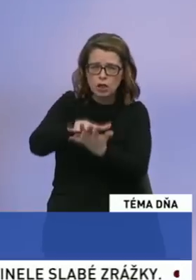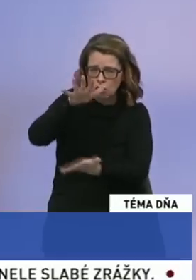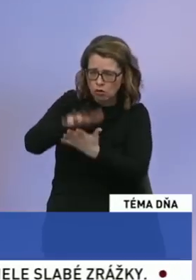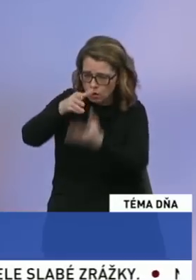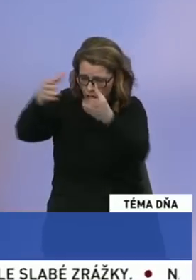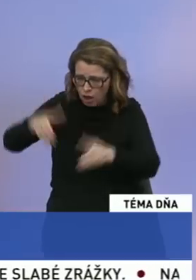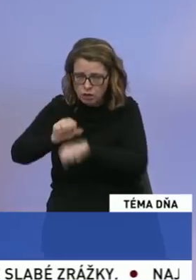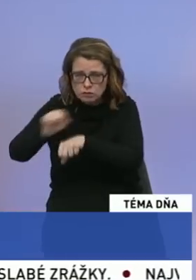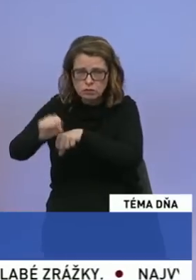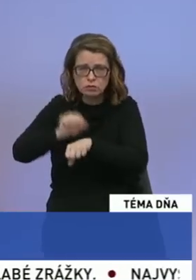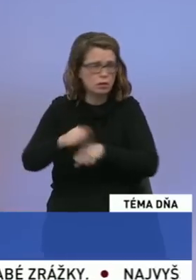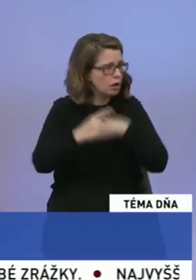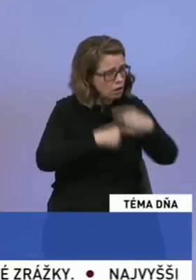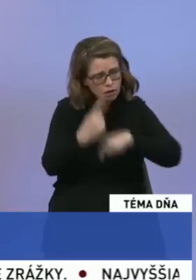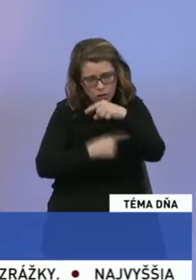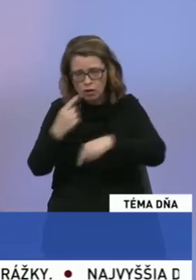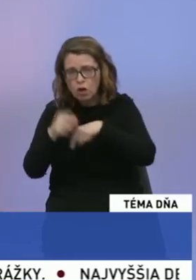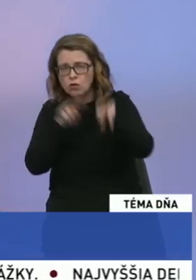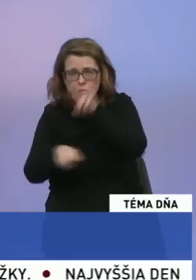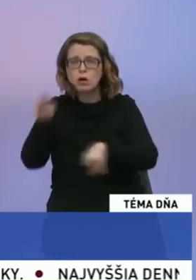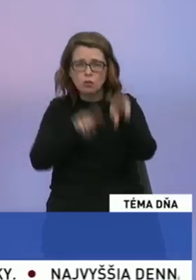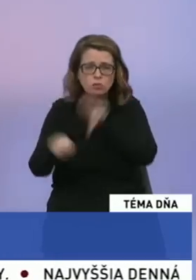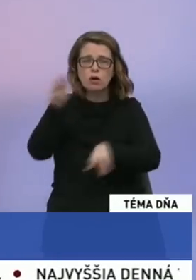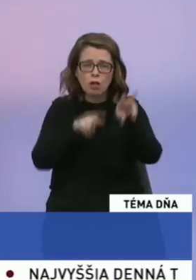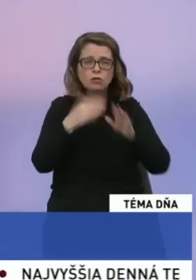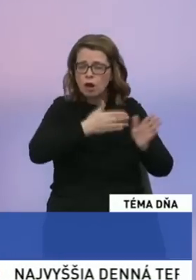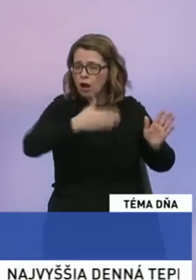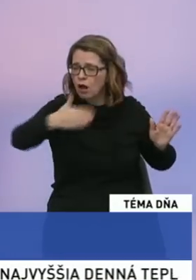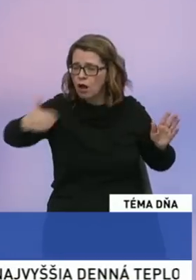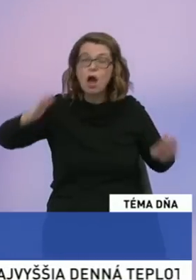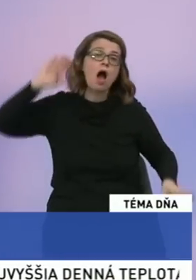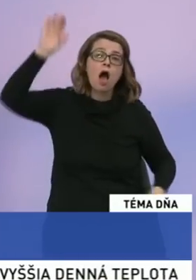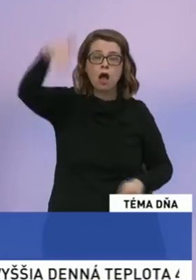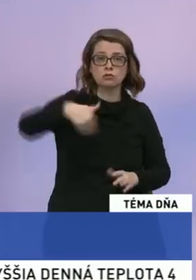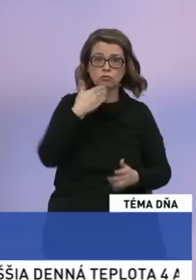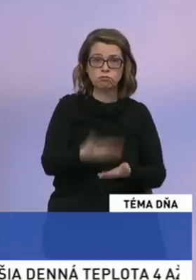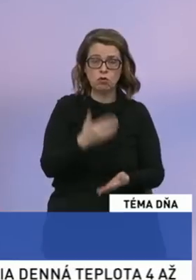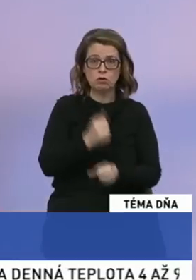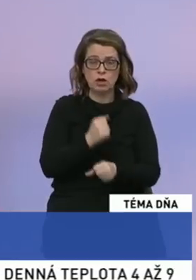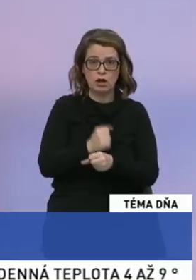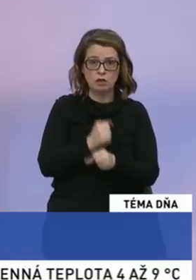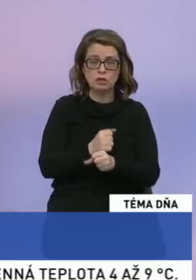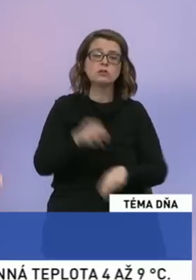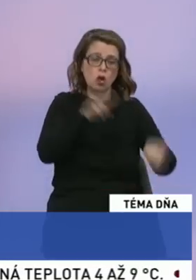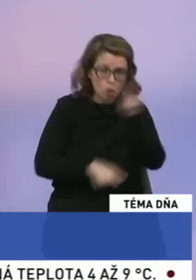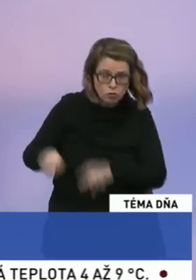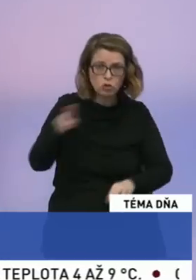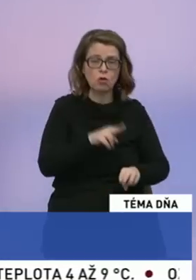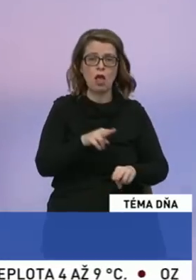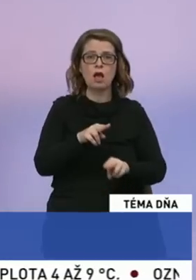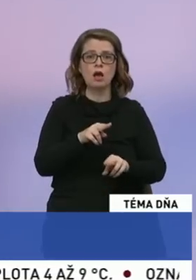procesu, nespočetné množstvo kontrol a potom realizácia. Kontrola a